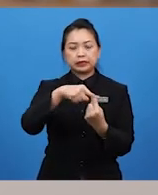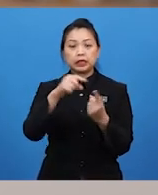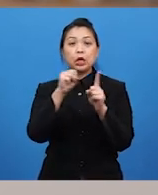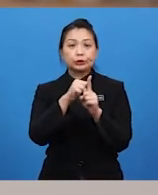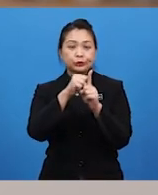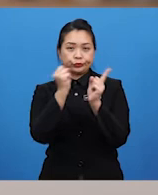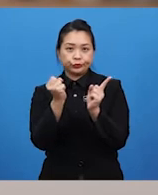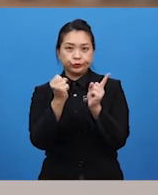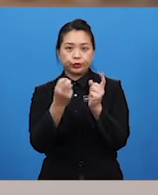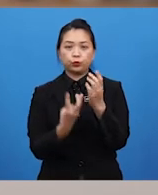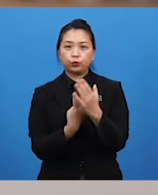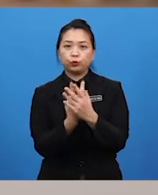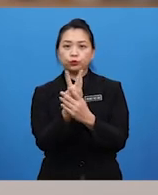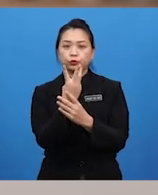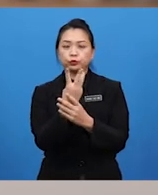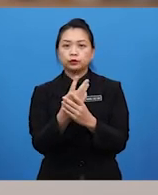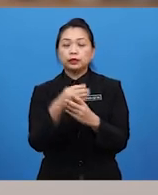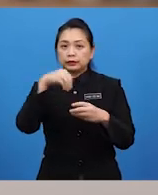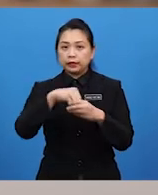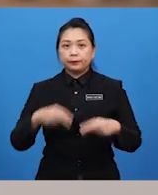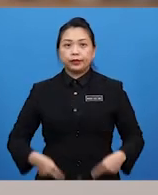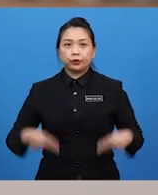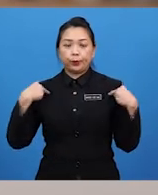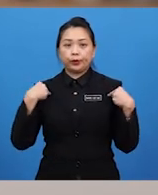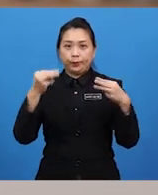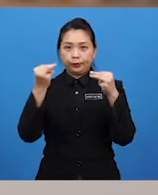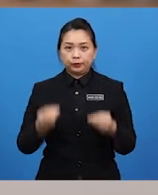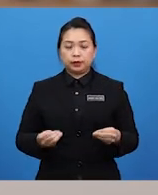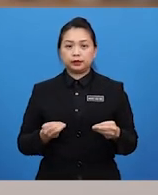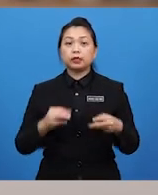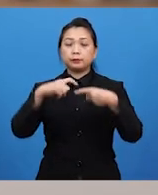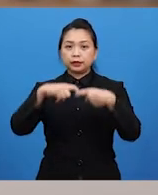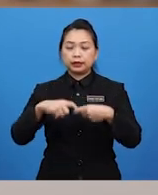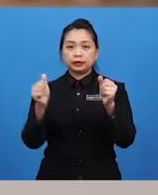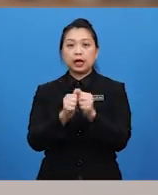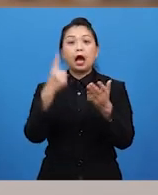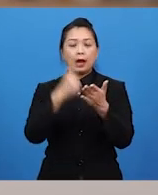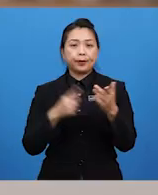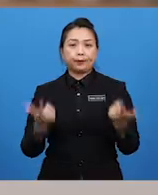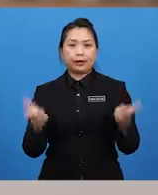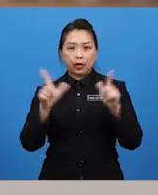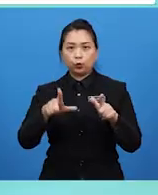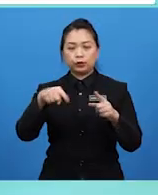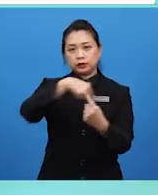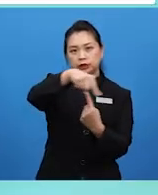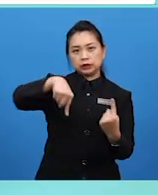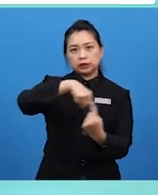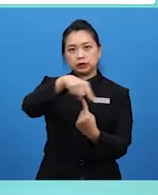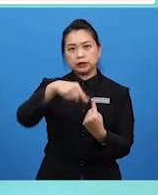sosial yang wujud dan berlaku dalam kehidupan manusia dan kaitan dengan apa yang berlaku di sekitarnya.